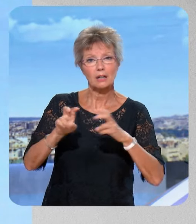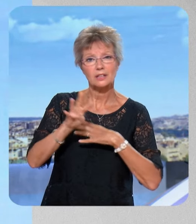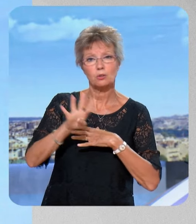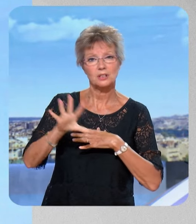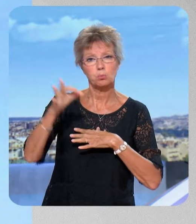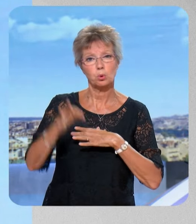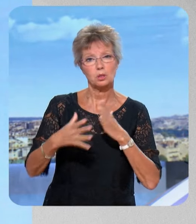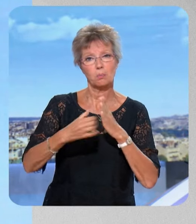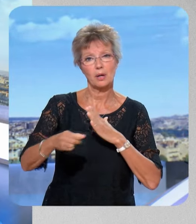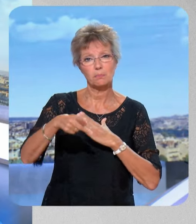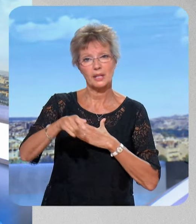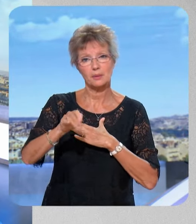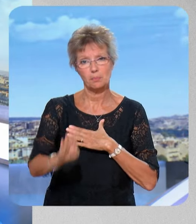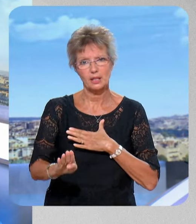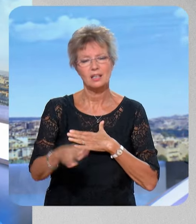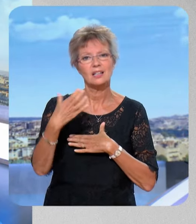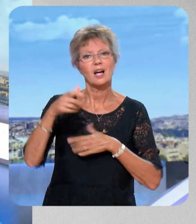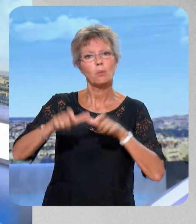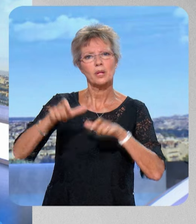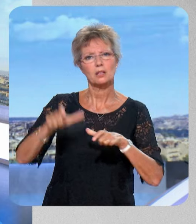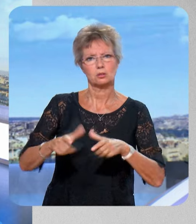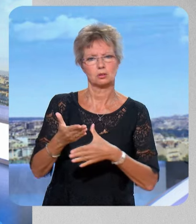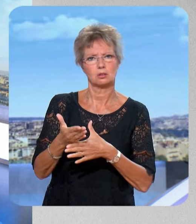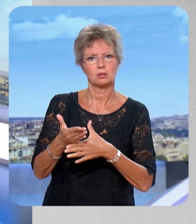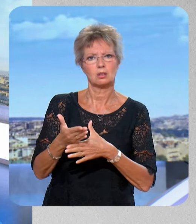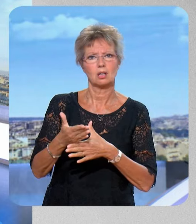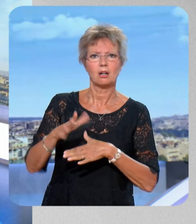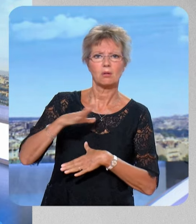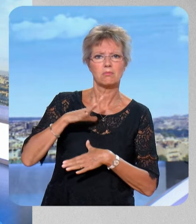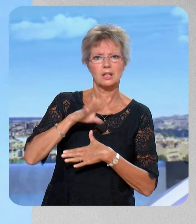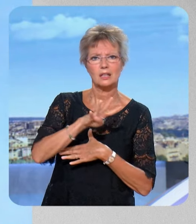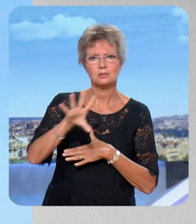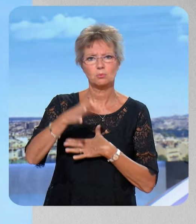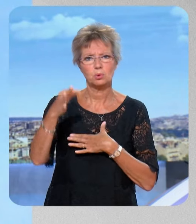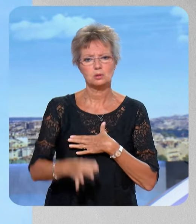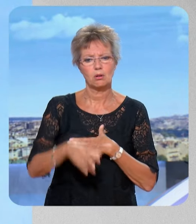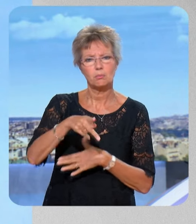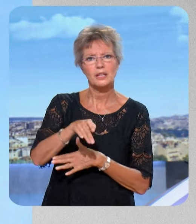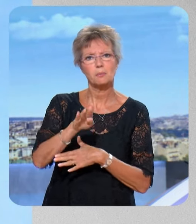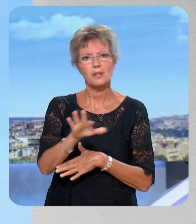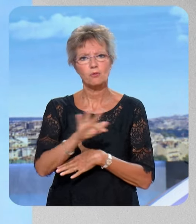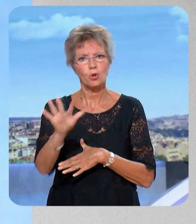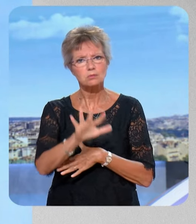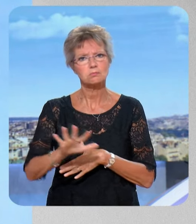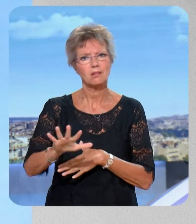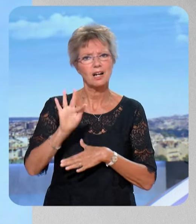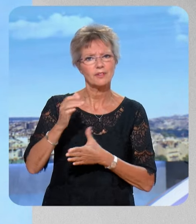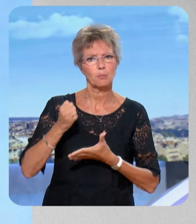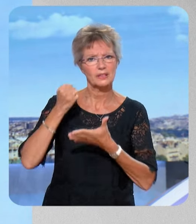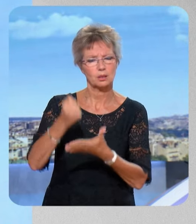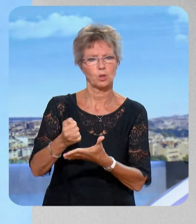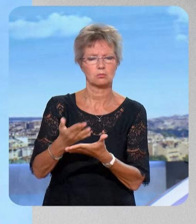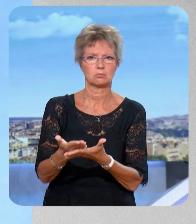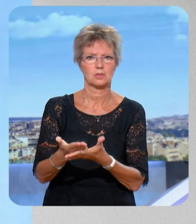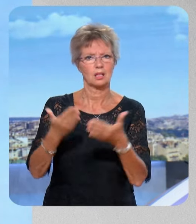Je ne pas si vous vous rendez compte, 500 personnes qui possèdent 45% du PIB de la France en termes de patrimoine. Donc ça, il